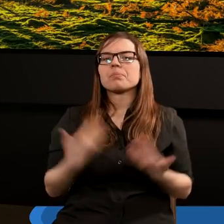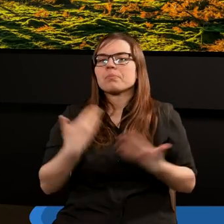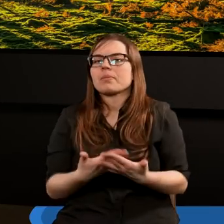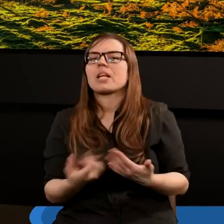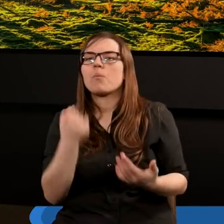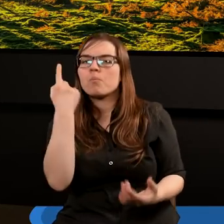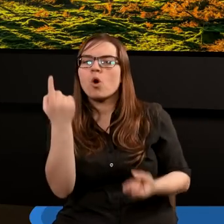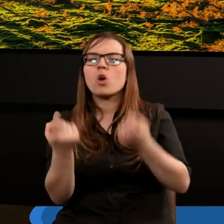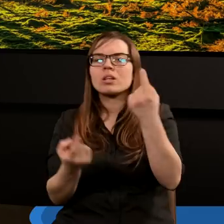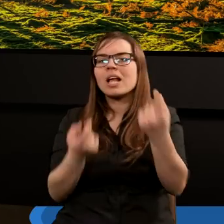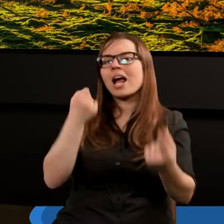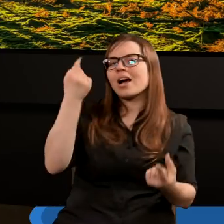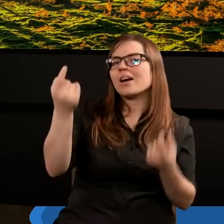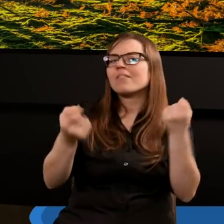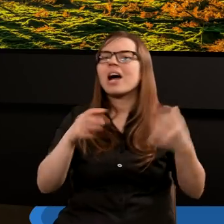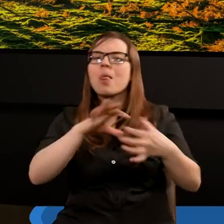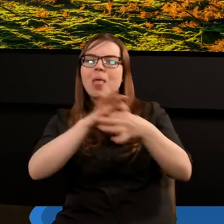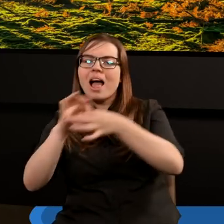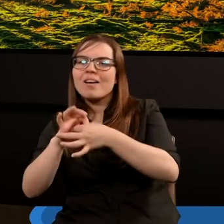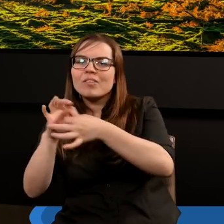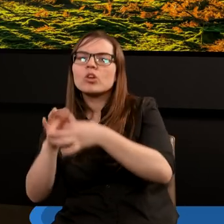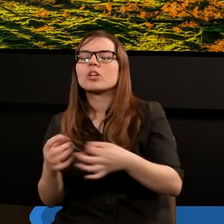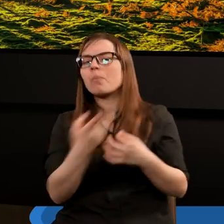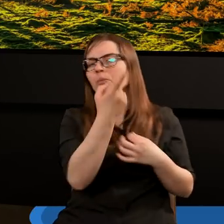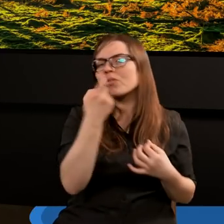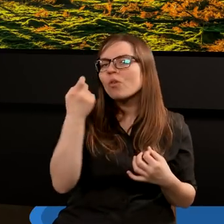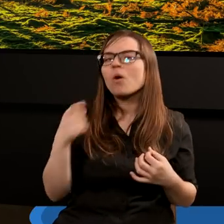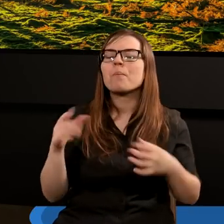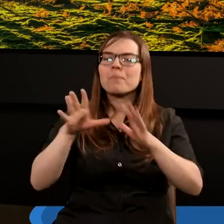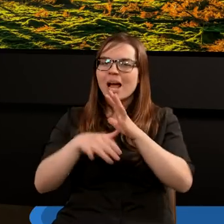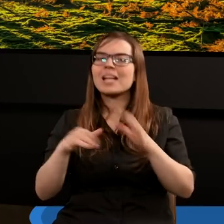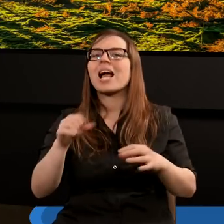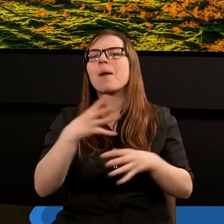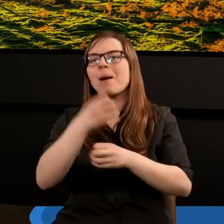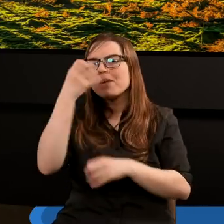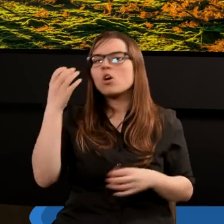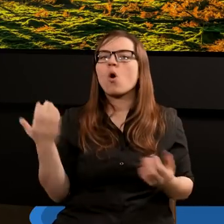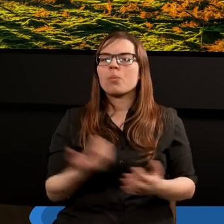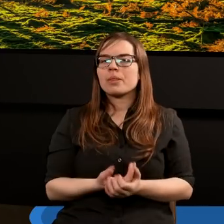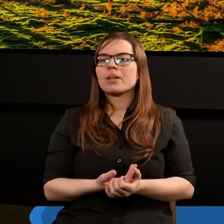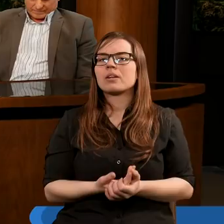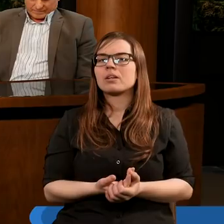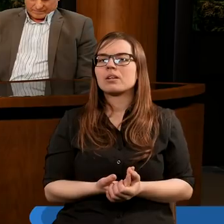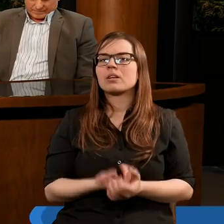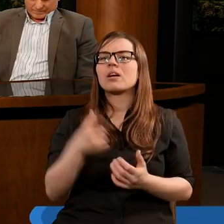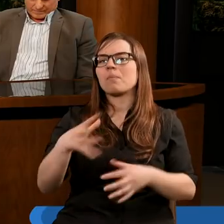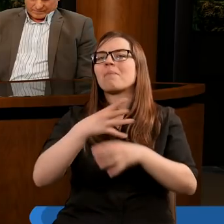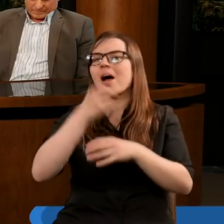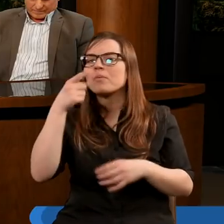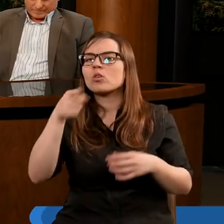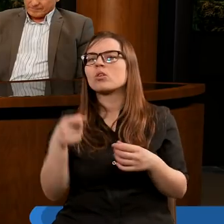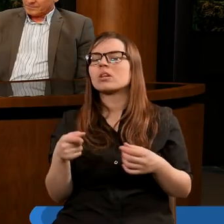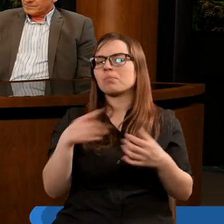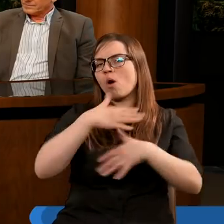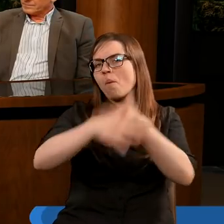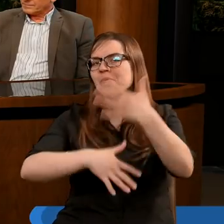dlaczego pojawia się nawiązanie czy przywołanie miasta Babilon? Słowo Babilon